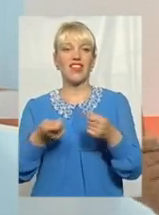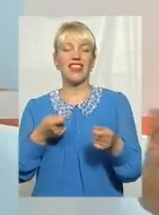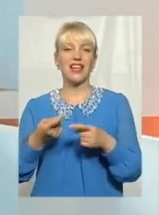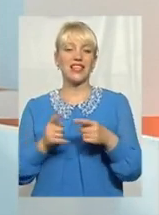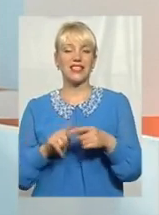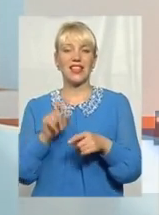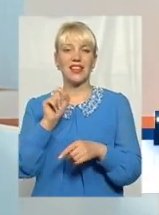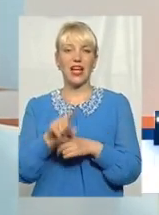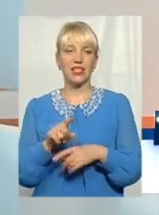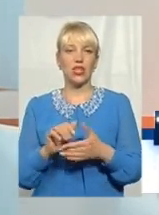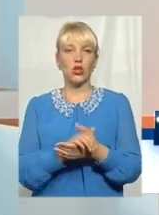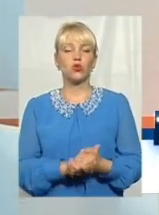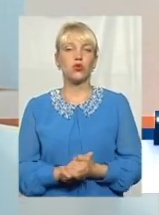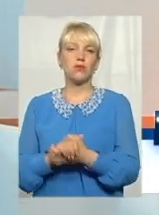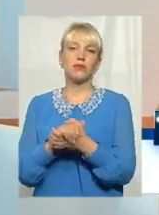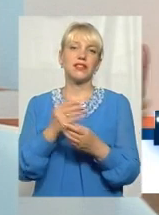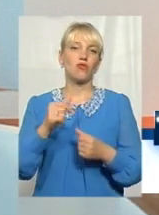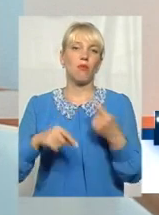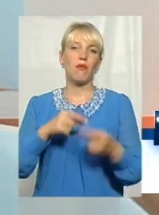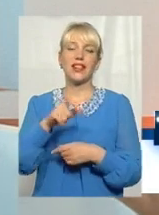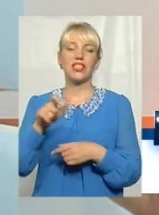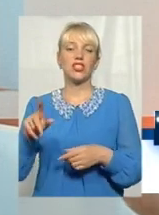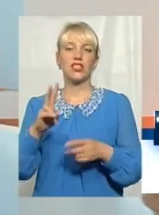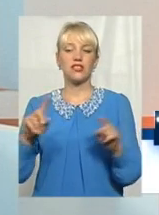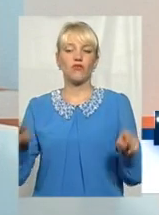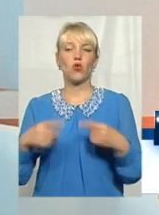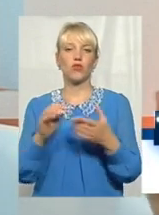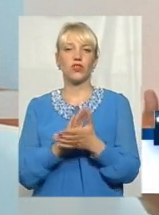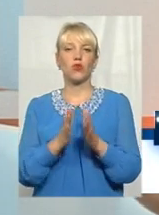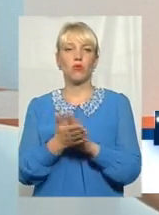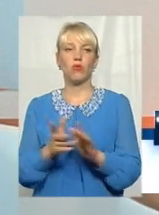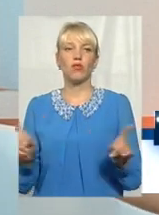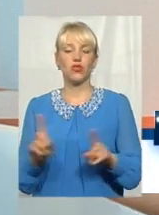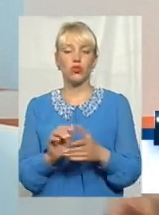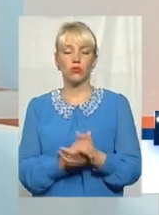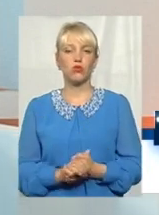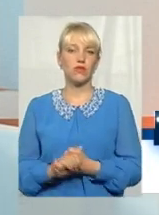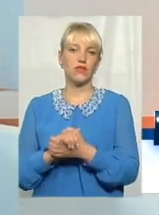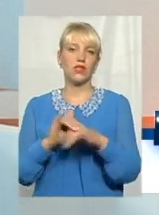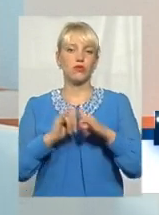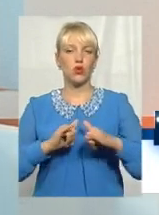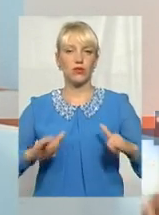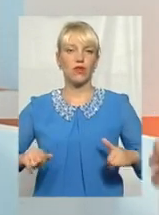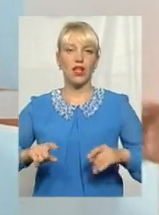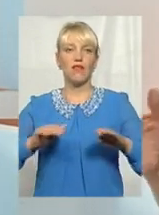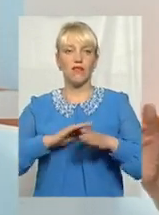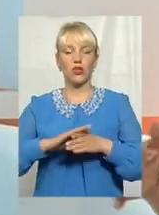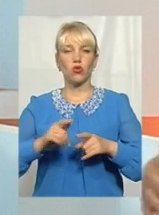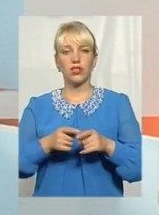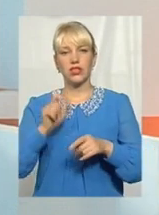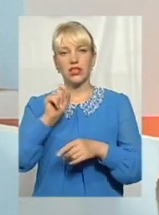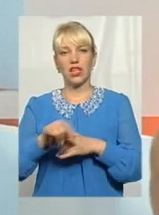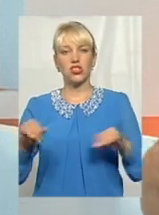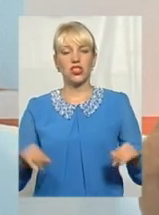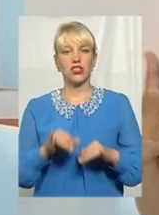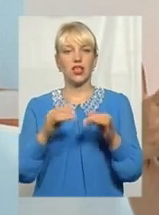суспільством менеджери створювати умови для того, щоб суспільство розвивалося і виконувало ті задачі історичні,